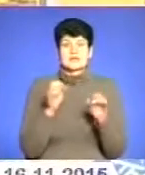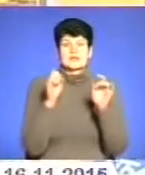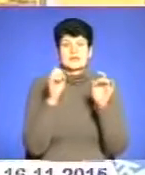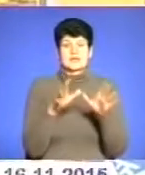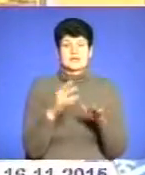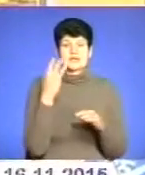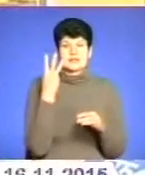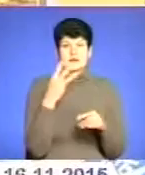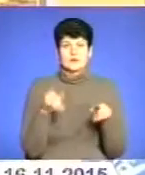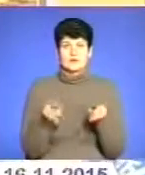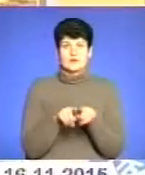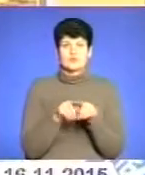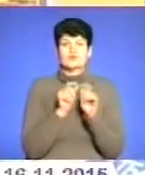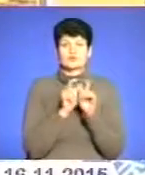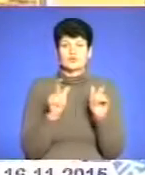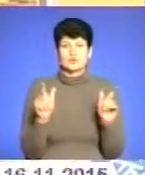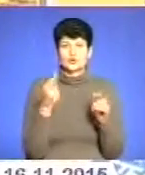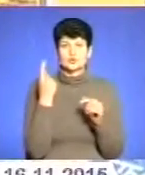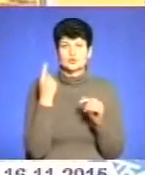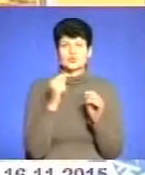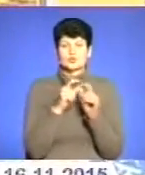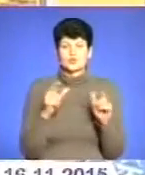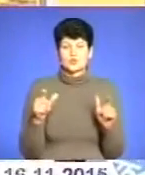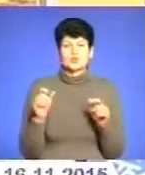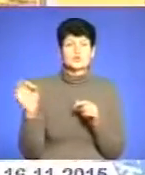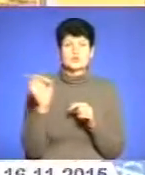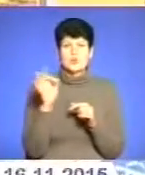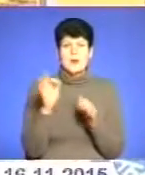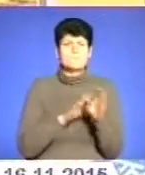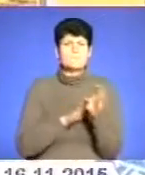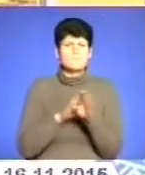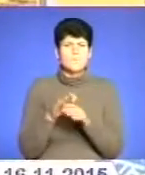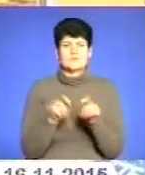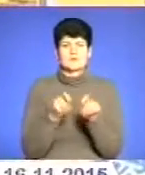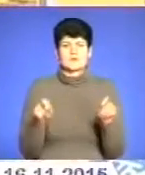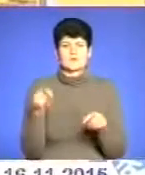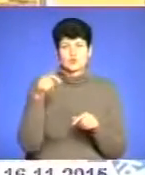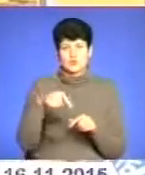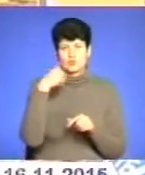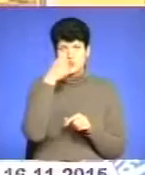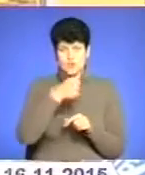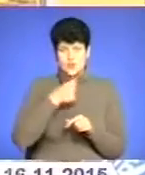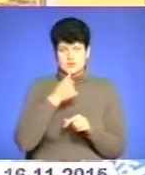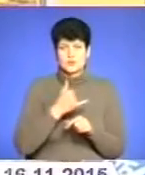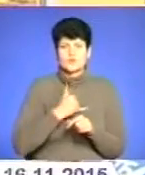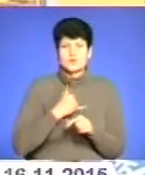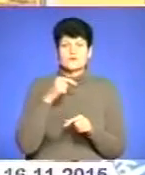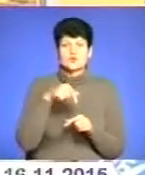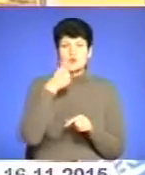подібні школи. Одну школу практично з нуля ми повністю відкриємо її в цьому році. Нас в цьому році